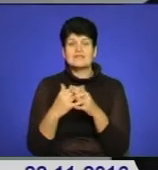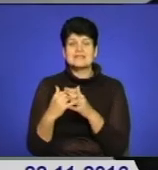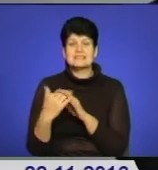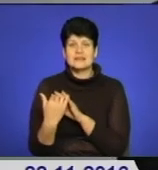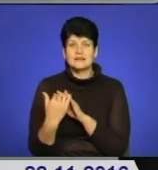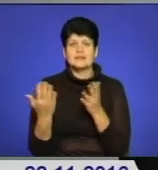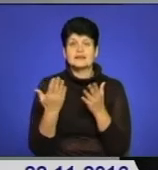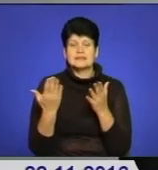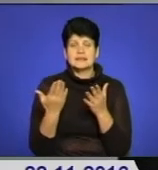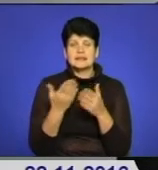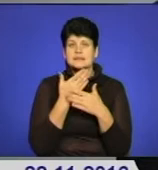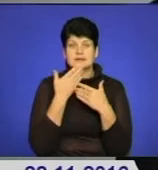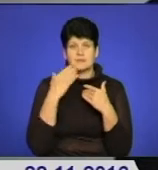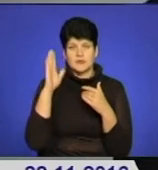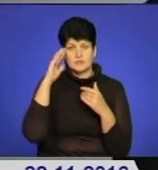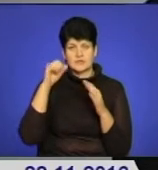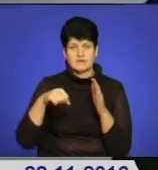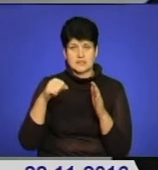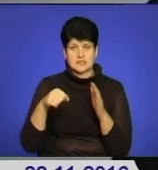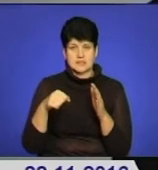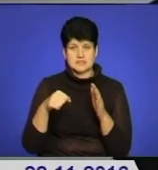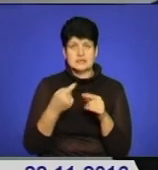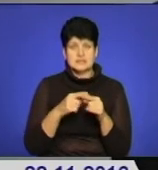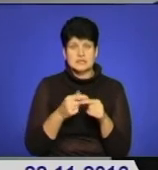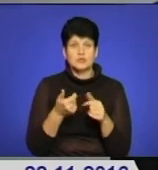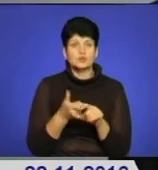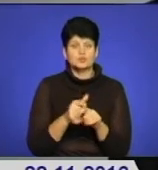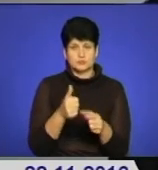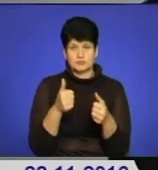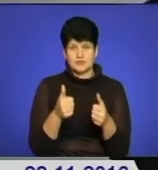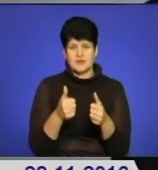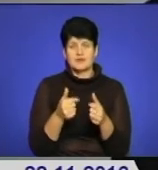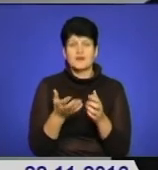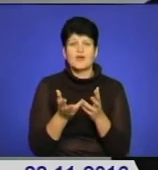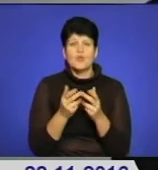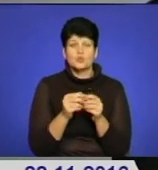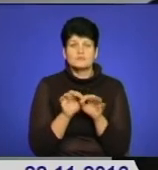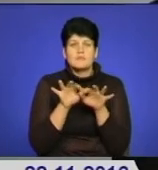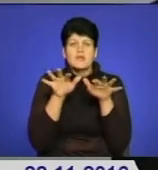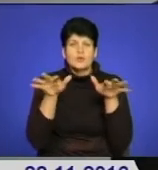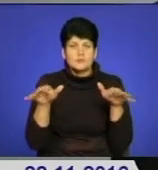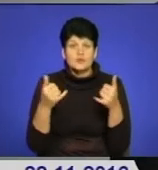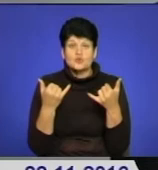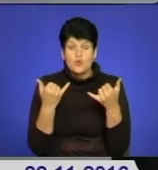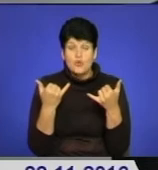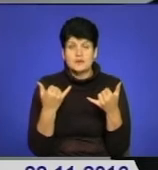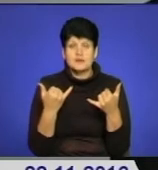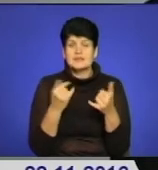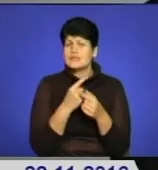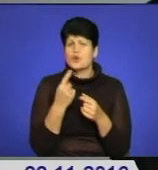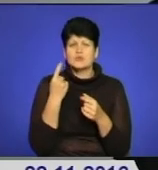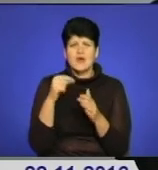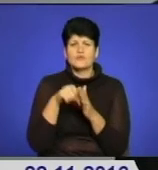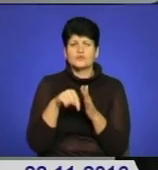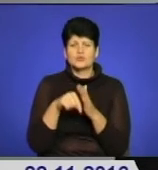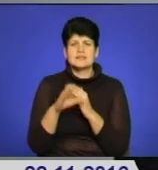пересохли криниці. Це дуже позитив. А на рахунок підтоплення, на сьогодні ні одна внутрішня ріка,